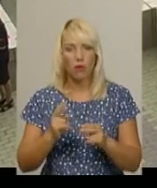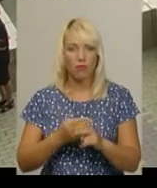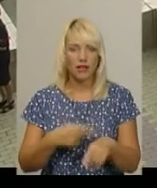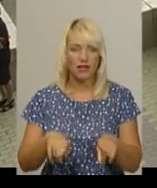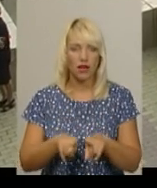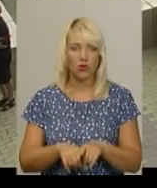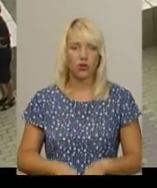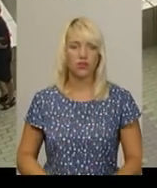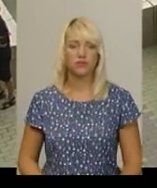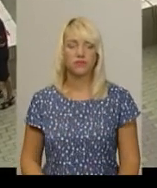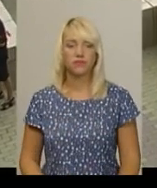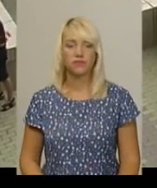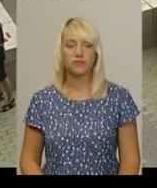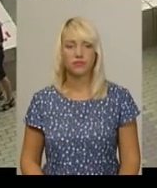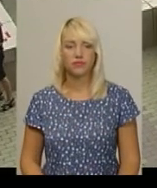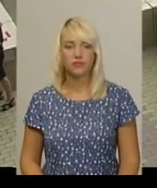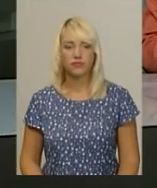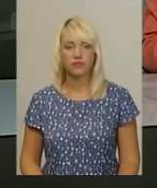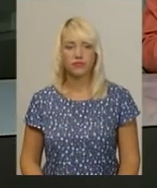Цогольник, новини, Поділля Центр.